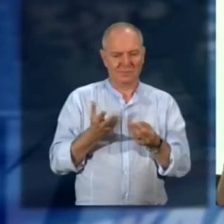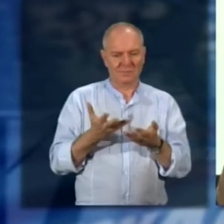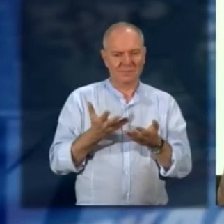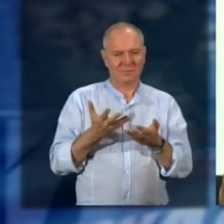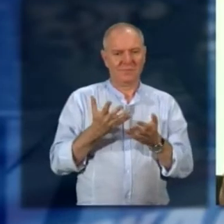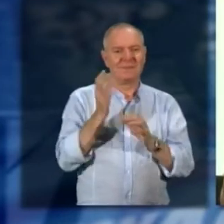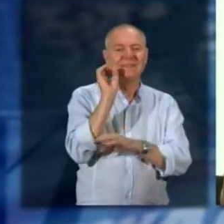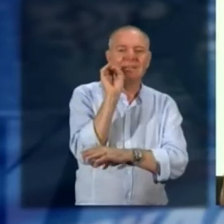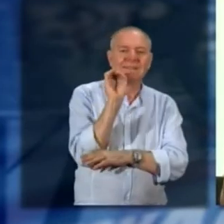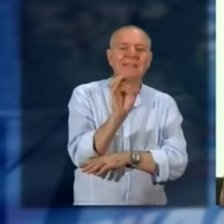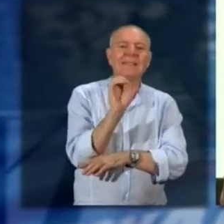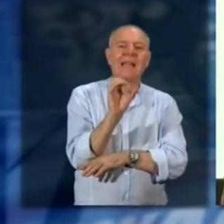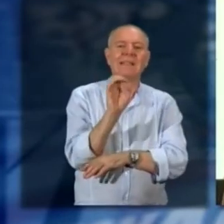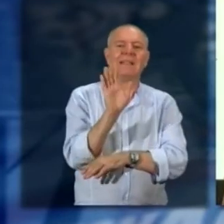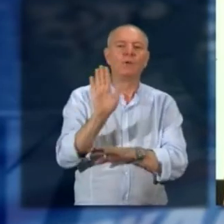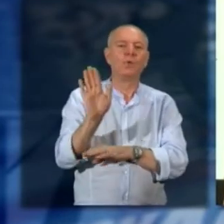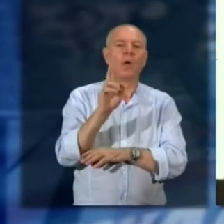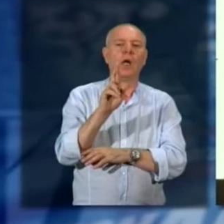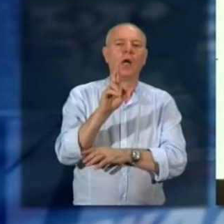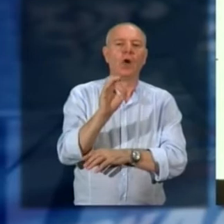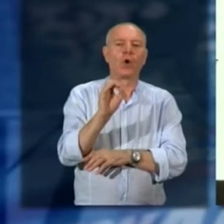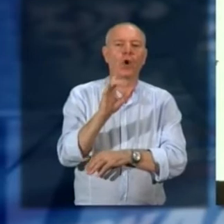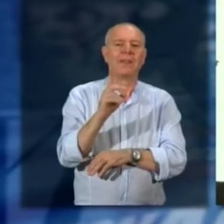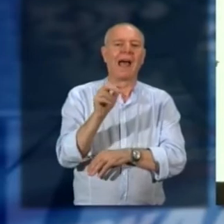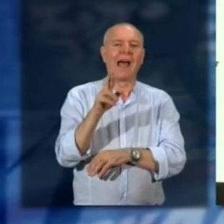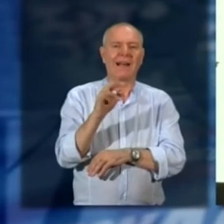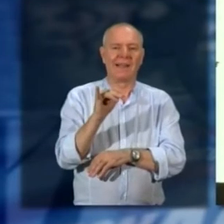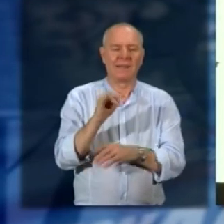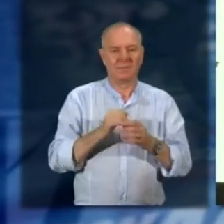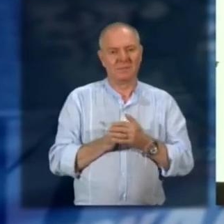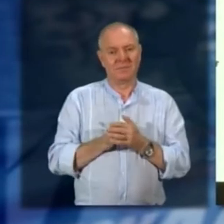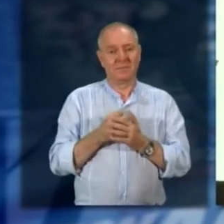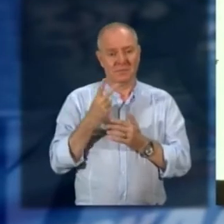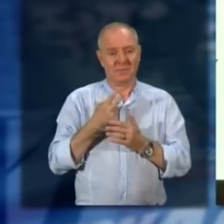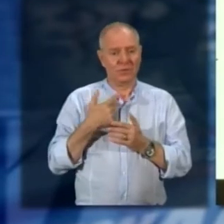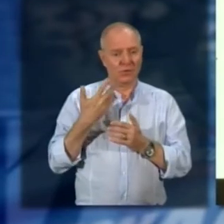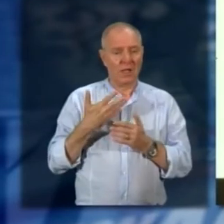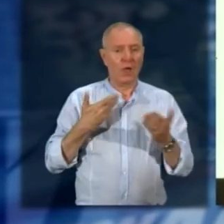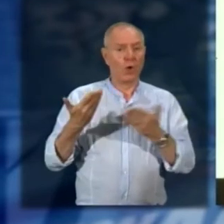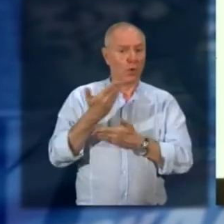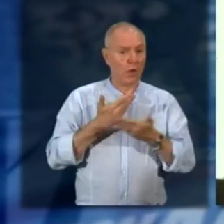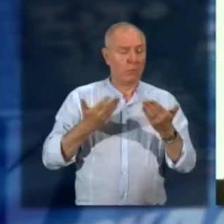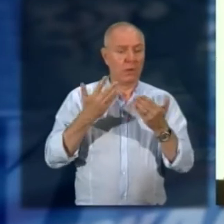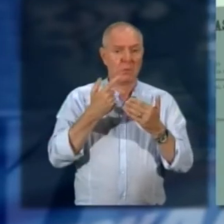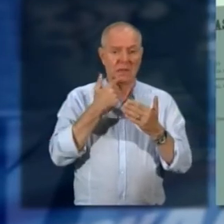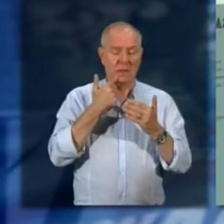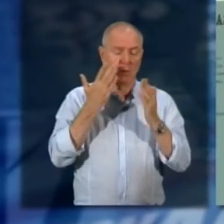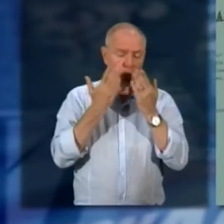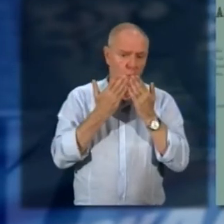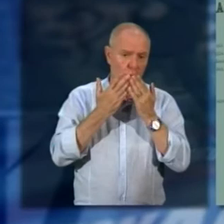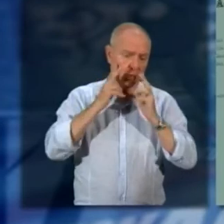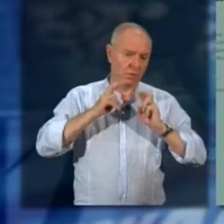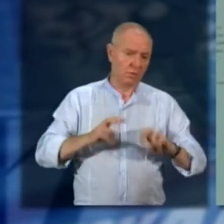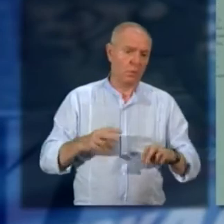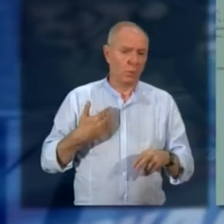la didattica rodariana per l'Italia siamo molto ambiziosi in questo però di fatto collaboriamo con i più grossi studiosi di Gianni Rodari e